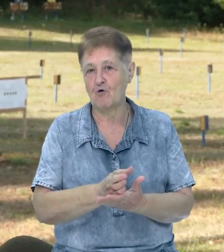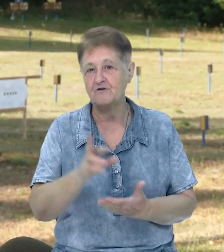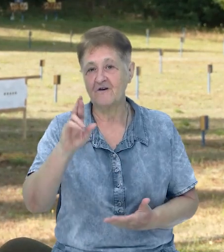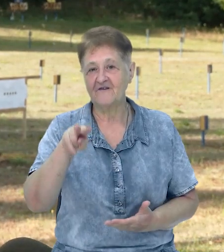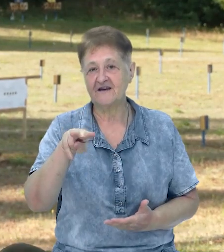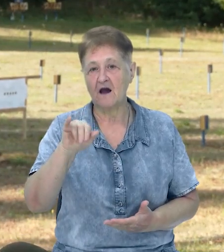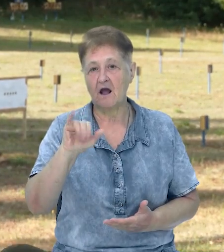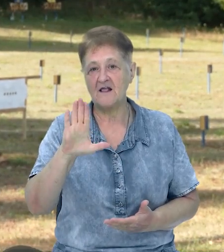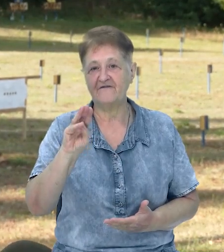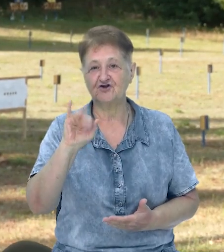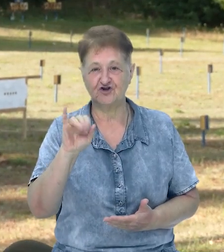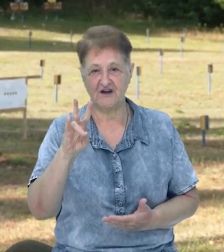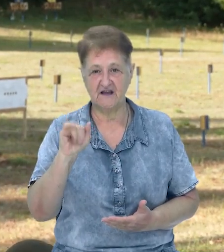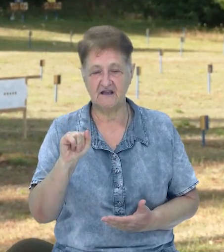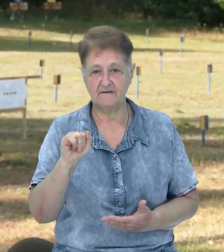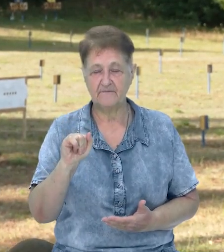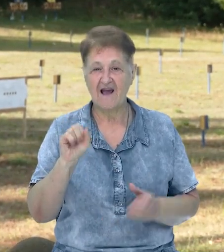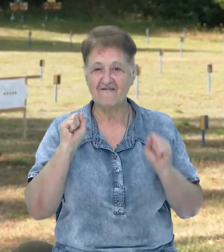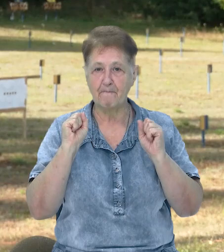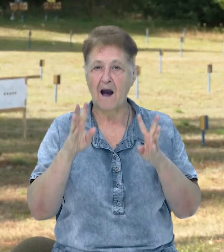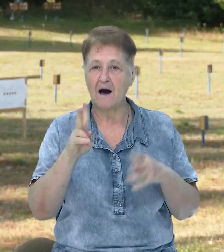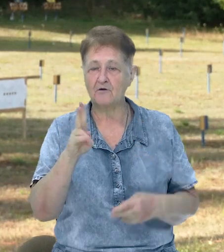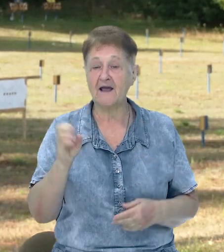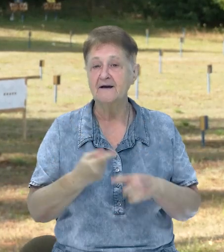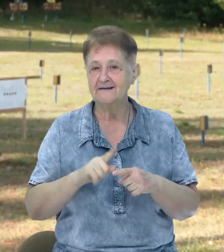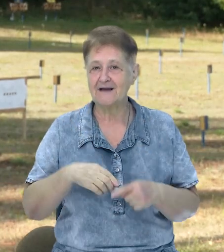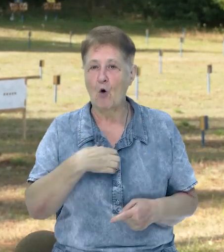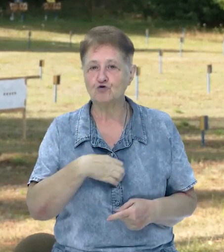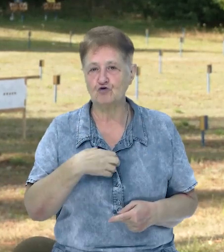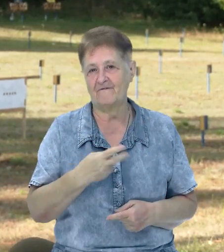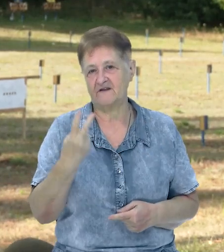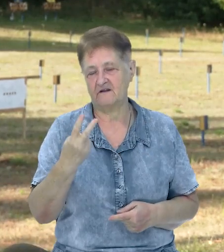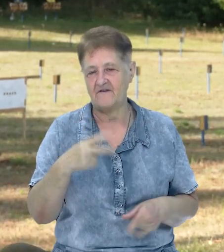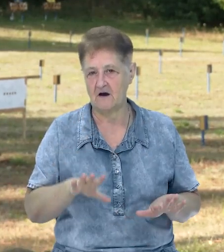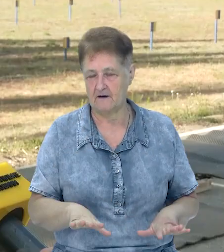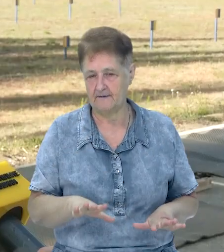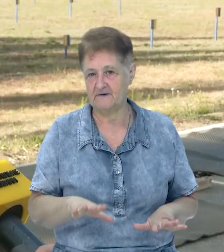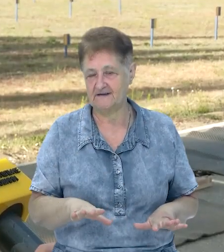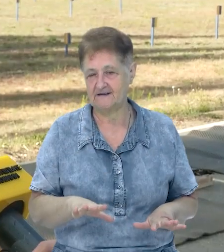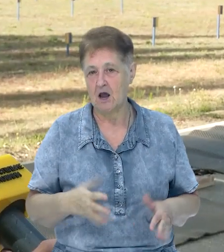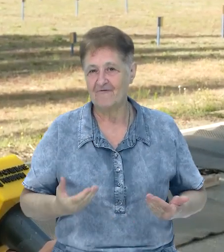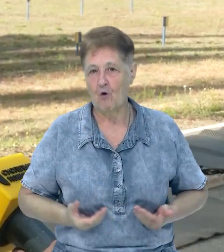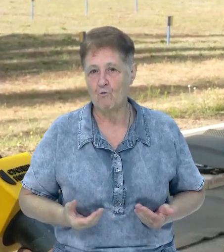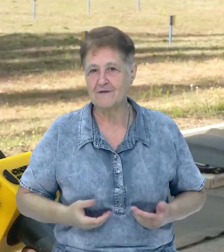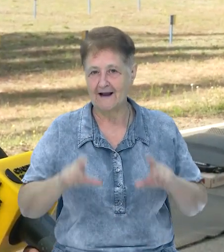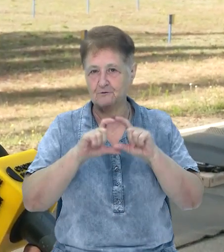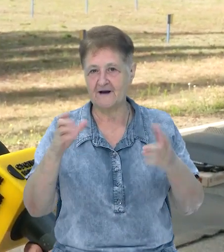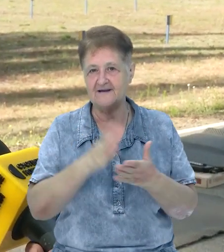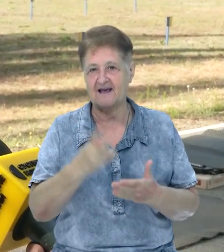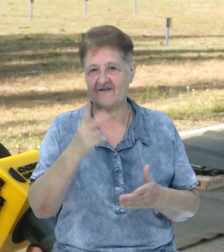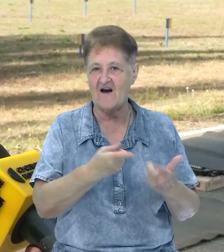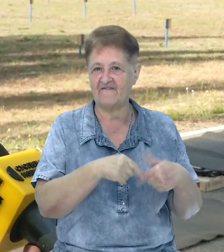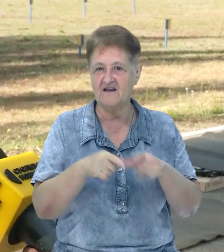Яловщині нашій, в парку. Це такі основні два місця. В комунальному закладі є два